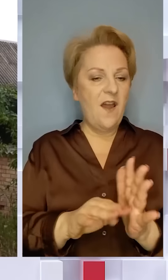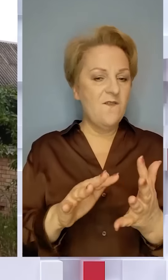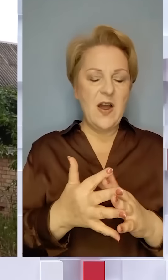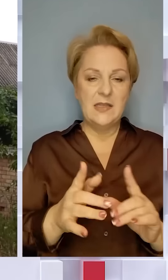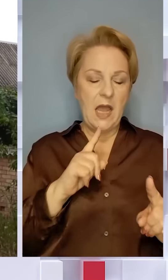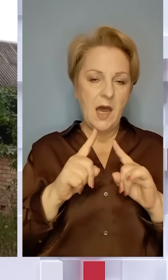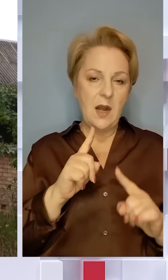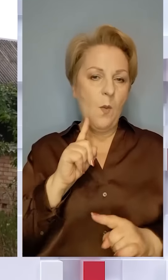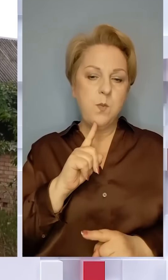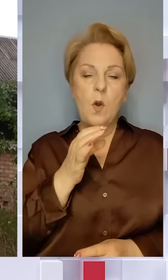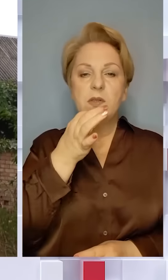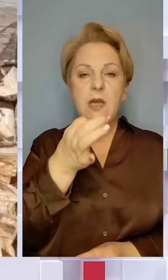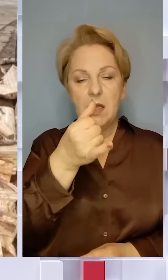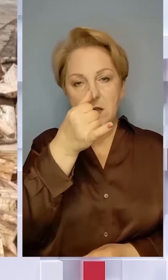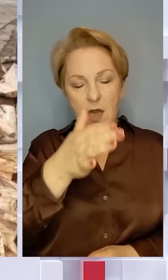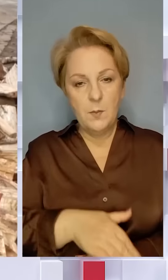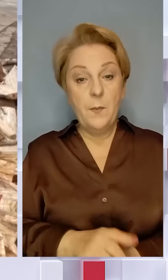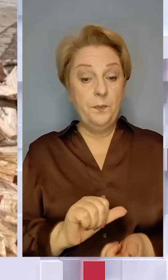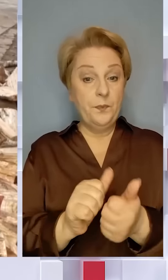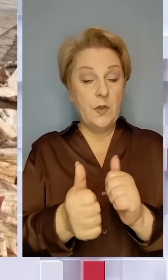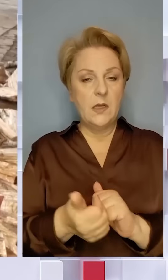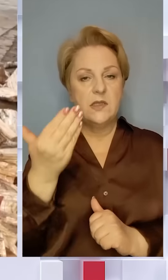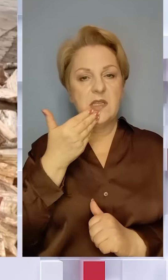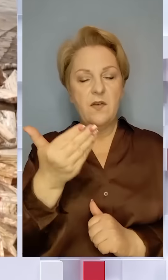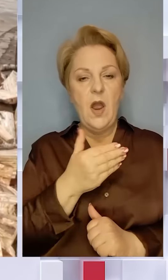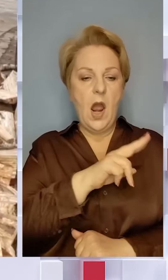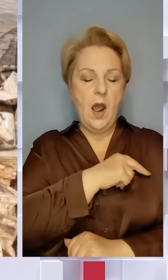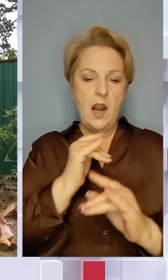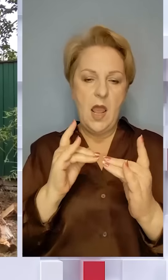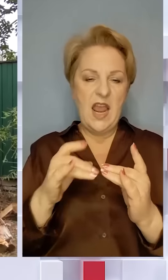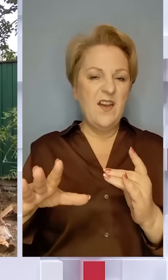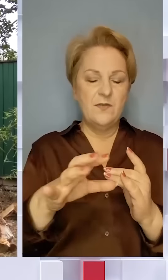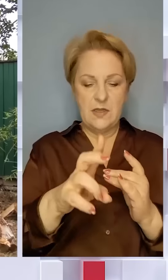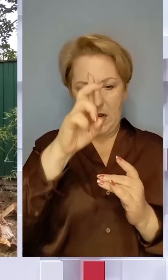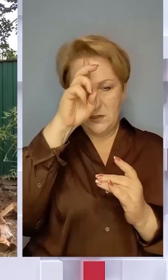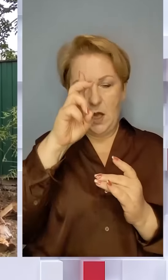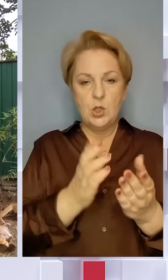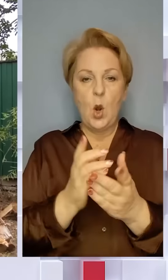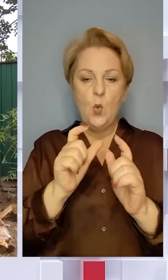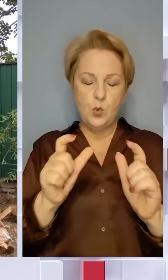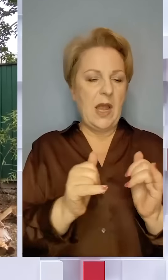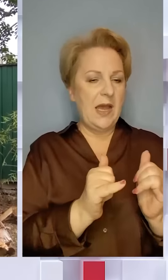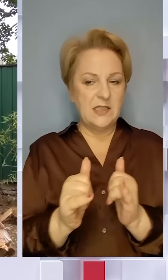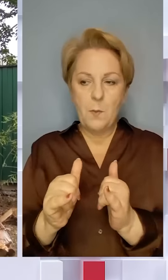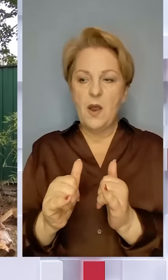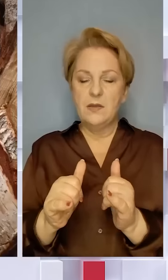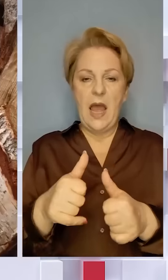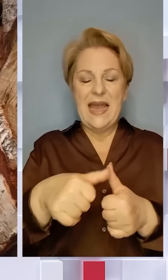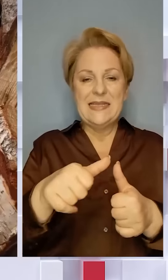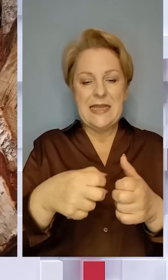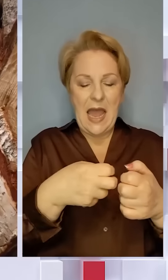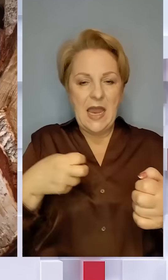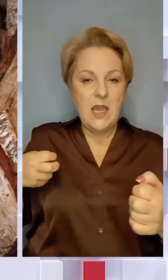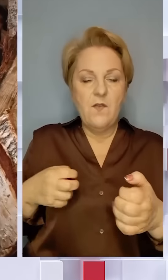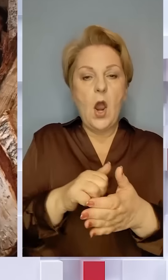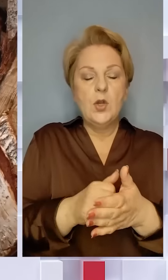селищній раді поки сказати не можуть. Натомість звітують, лікарню та усі бюджетні установи забезпечили генераторами, адже